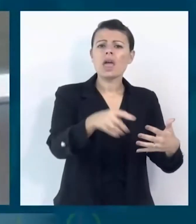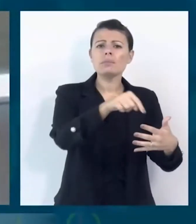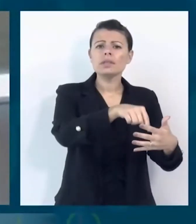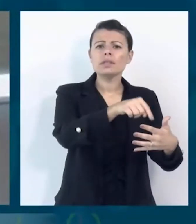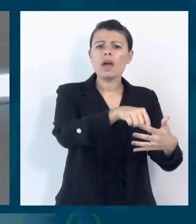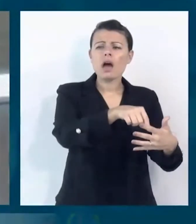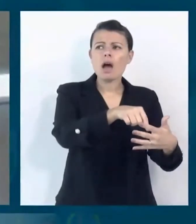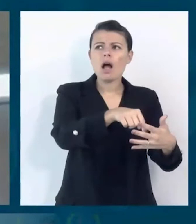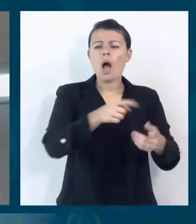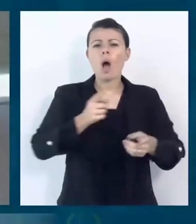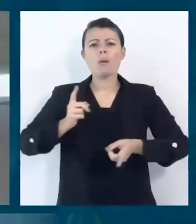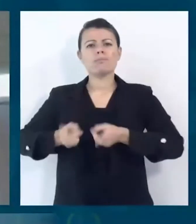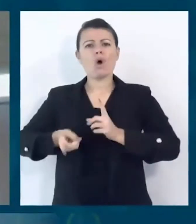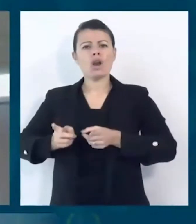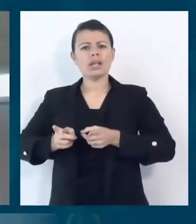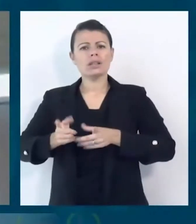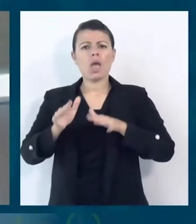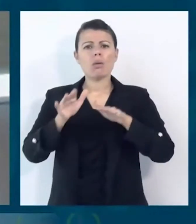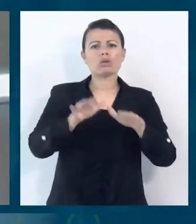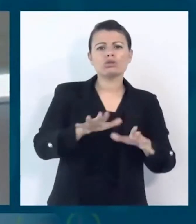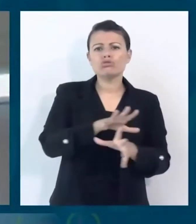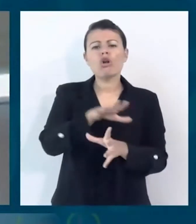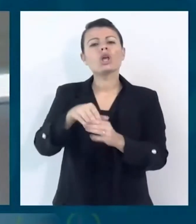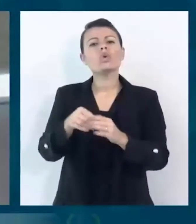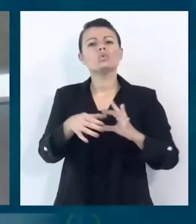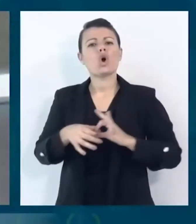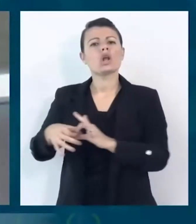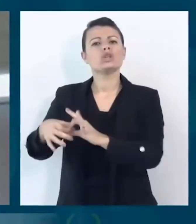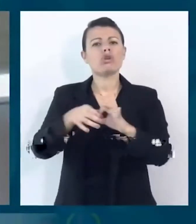politica di protezione e di inclusione sociale.